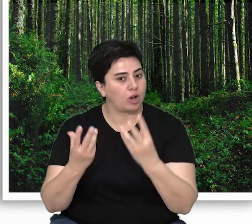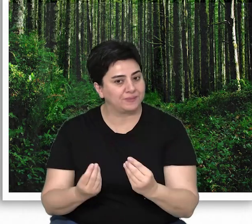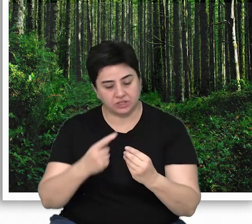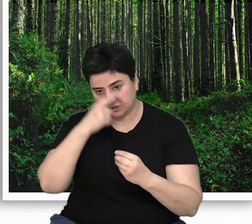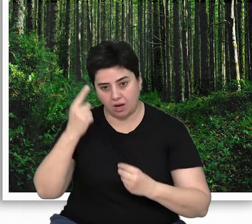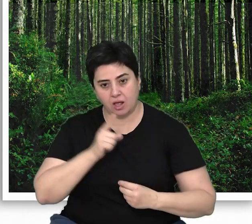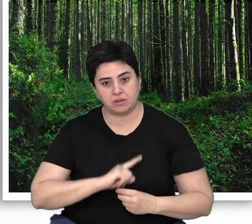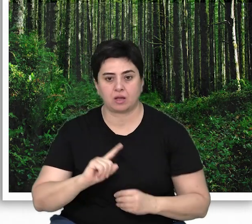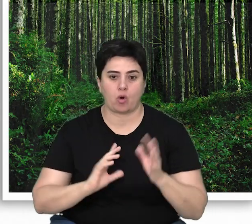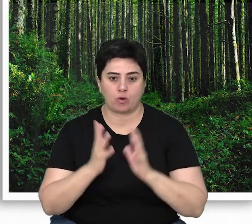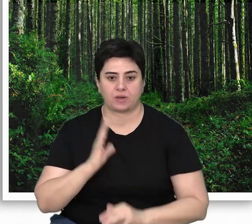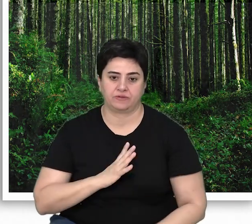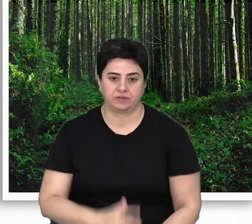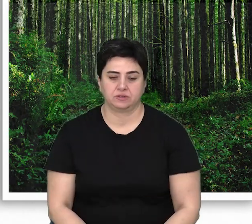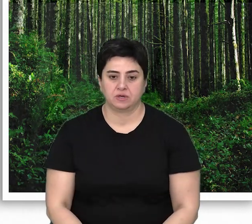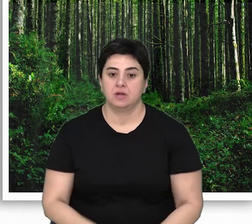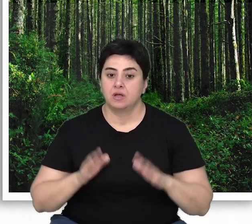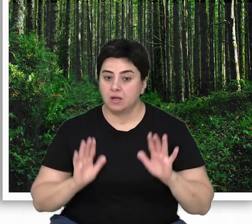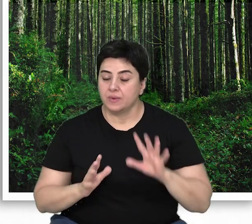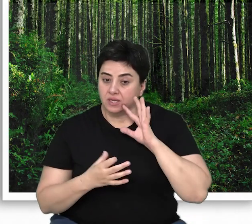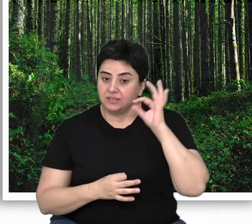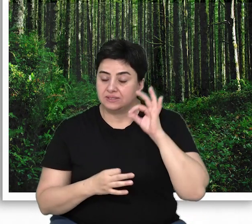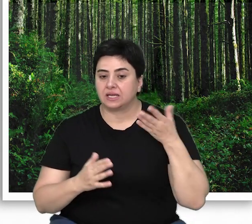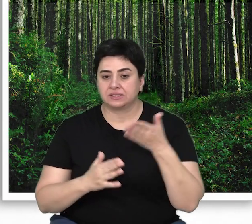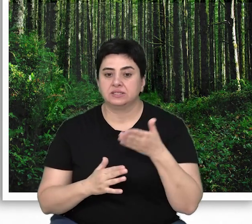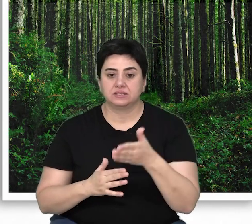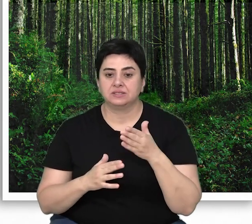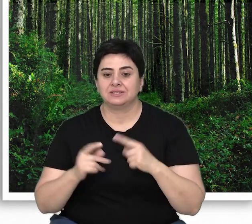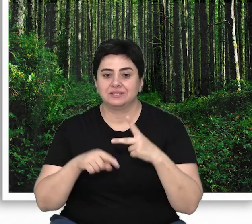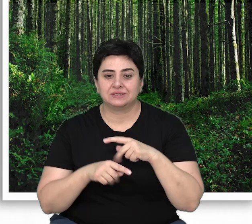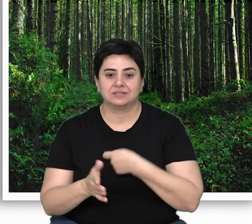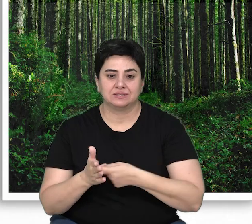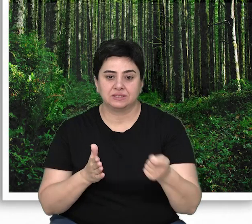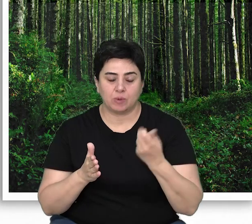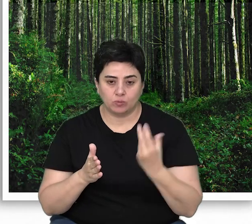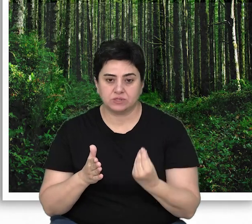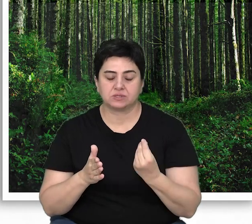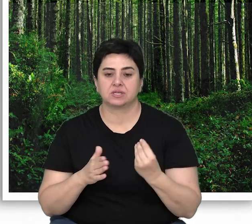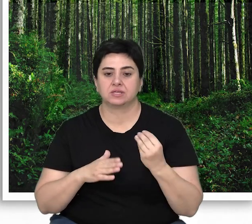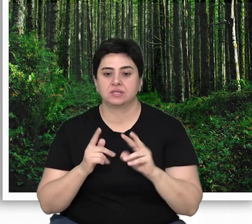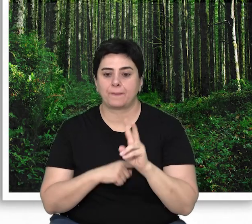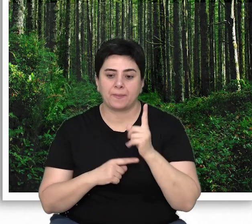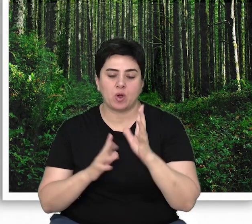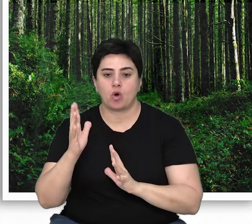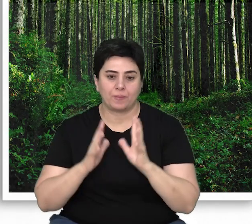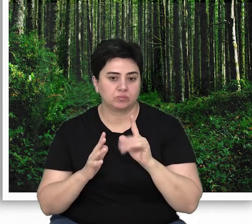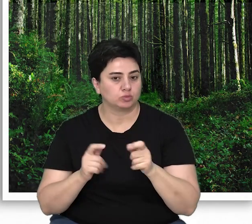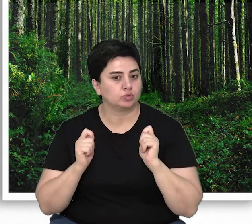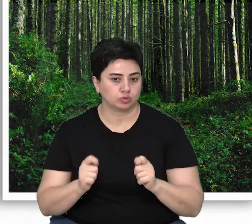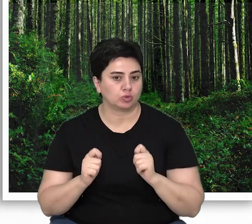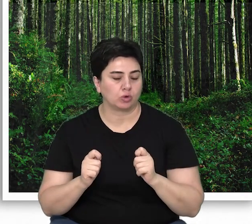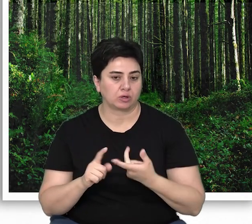olabilecek aday ormanlar vardır. Ancak insan müdahalelerinin izlerinin silinmesi hele yapay bir ormanda,